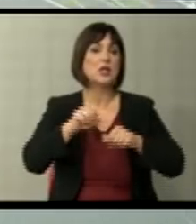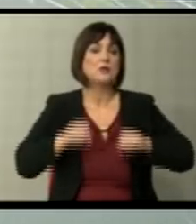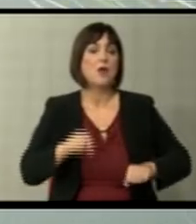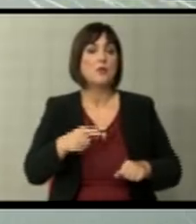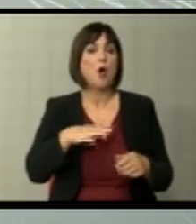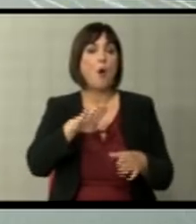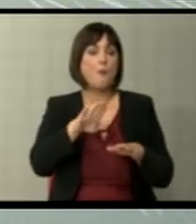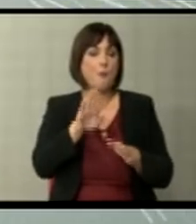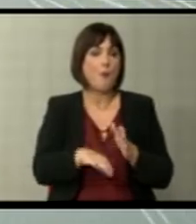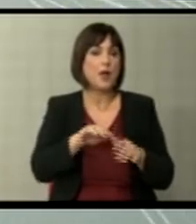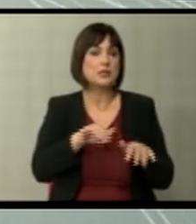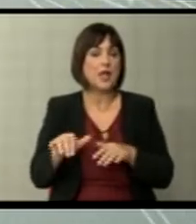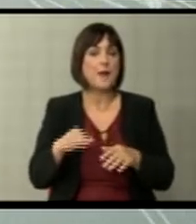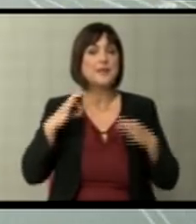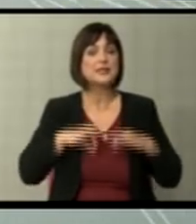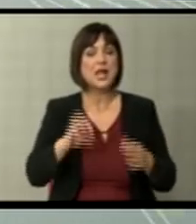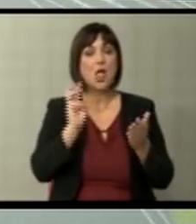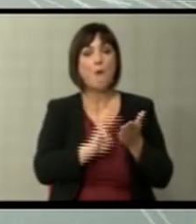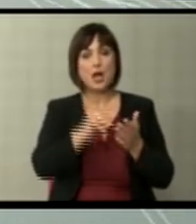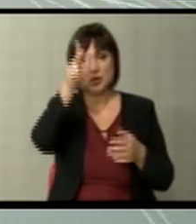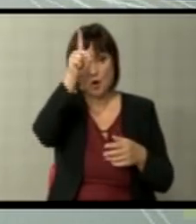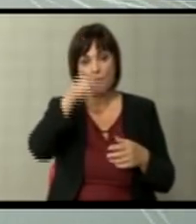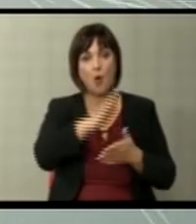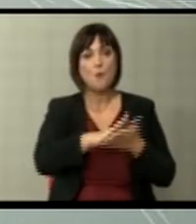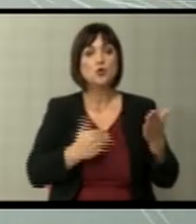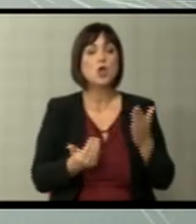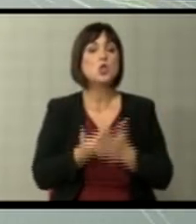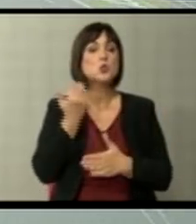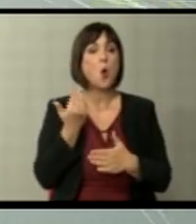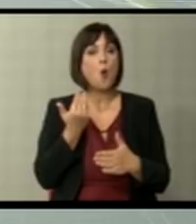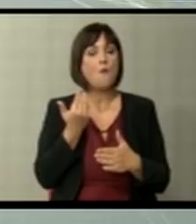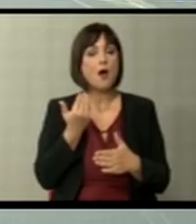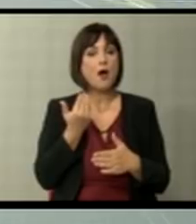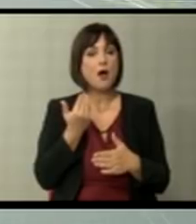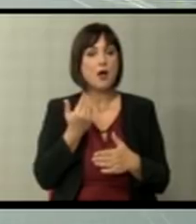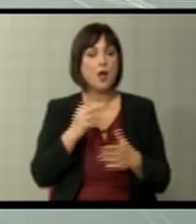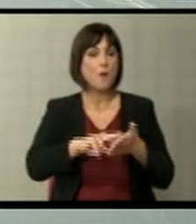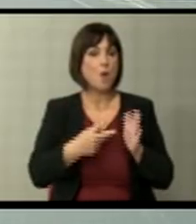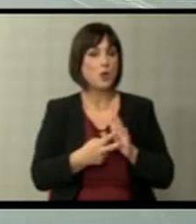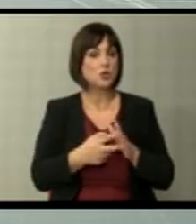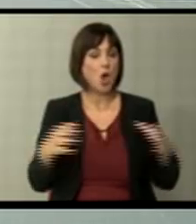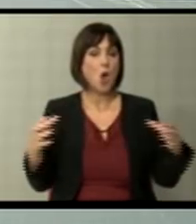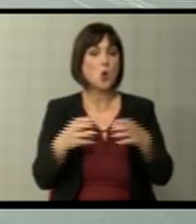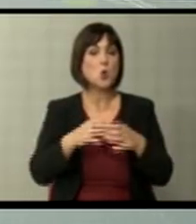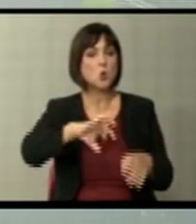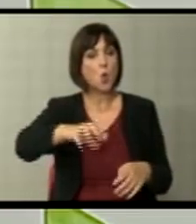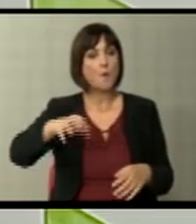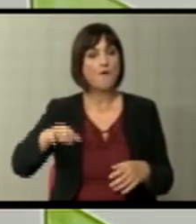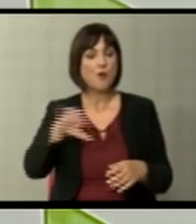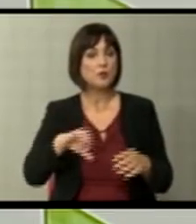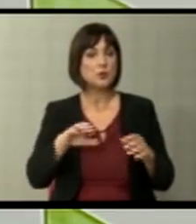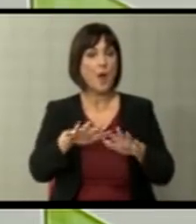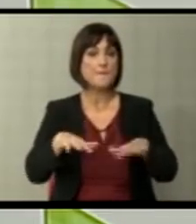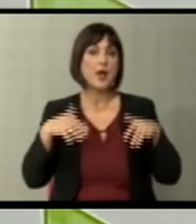Е сега, председателот Макрон почна нова, всушност, воспоставува и нова политичка група во Европској